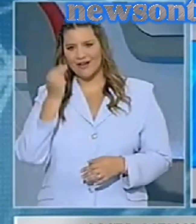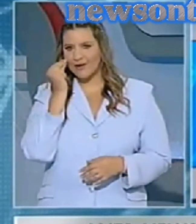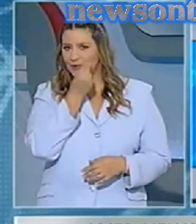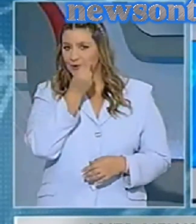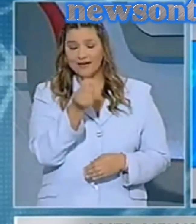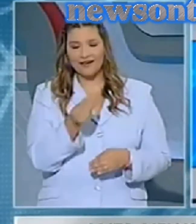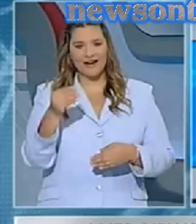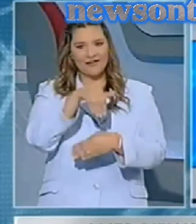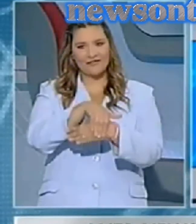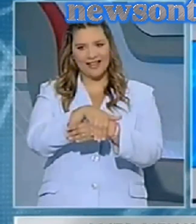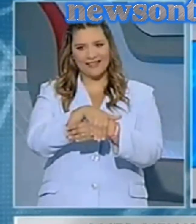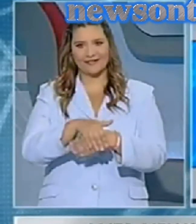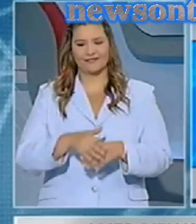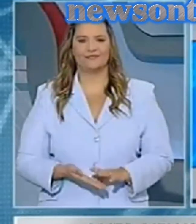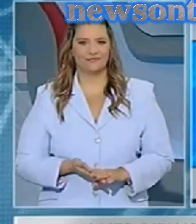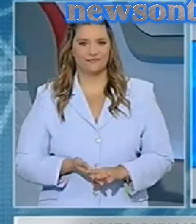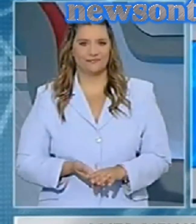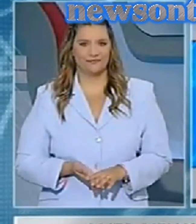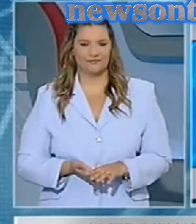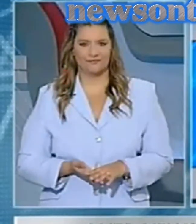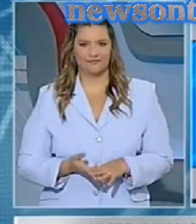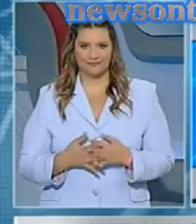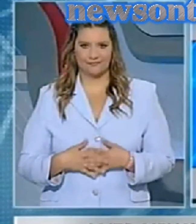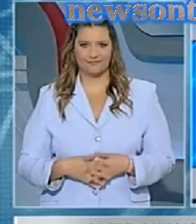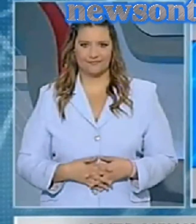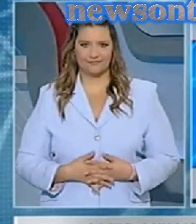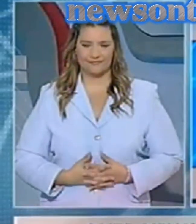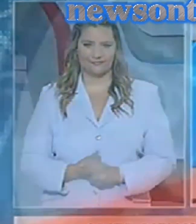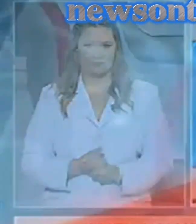Μείνετε στον Αντένα, ευχαριστώ για καλό απόγευμα και ένα ακόμη καλύτερο βράδυ.